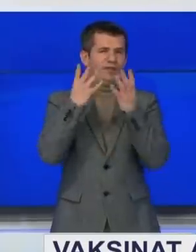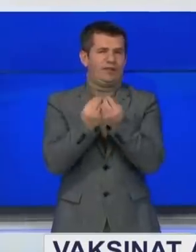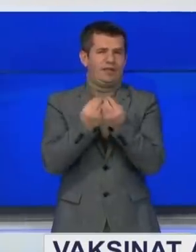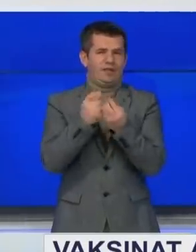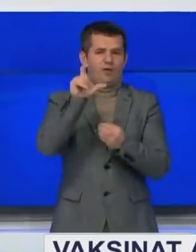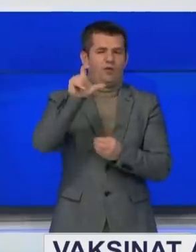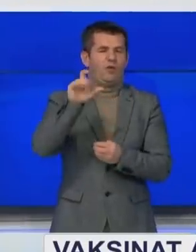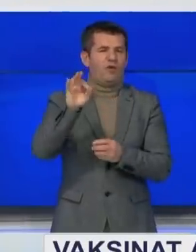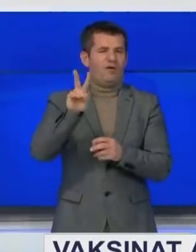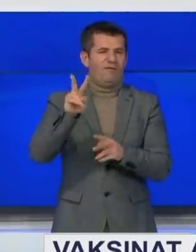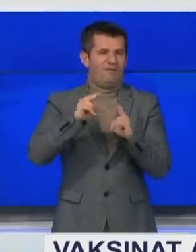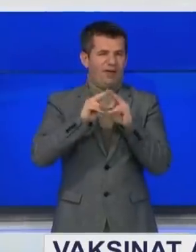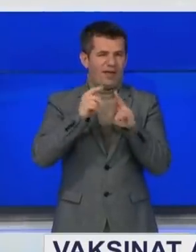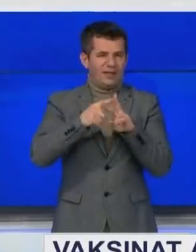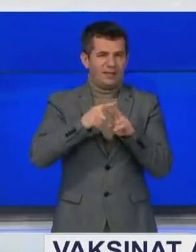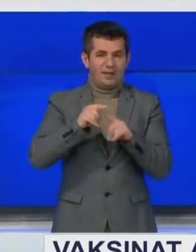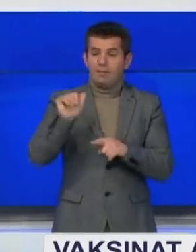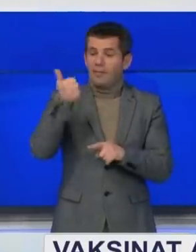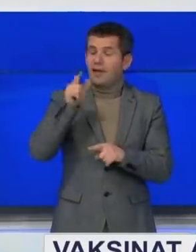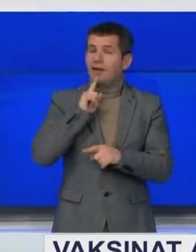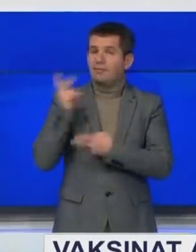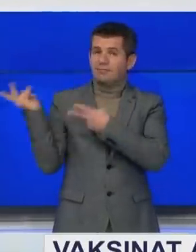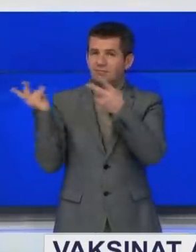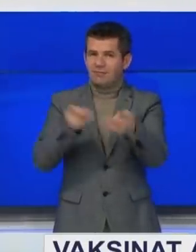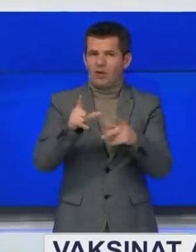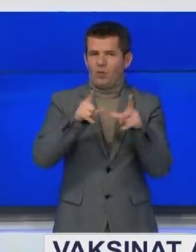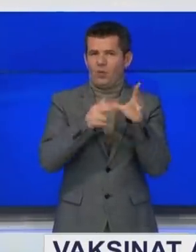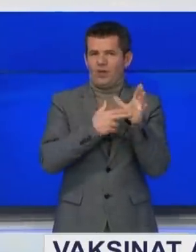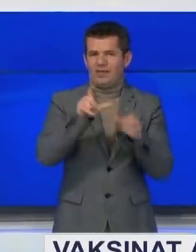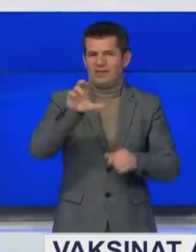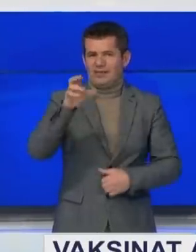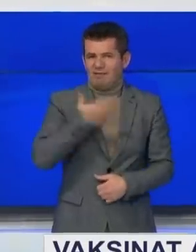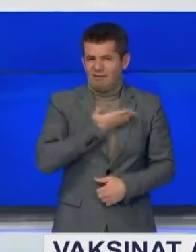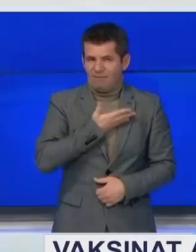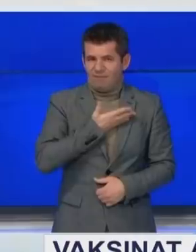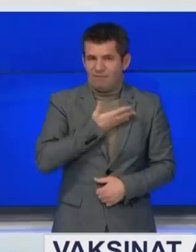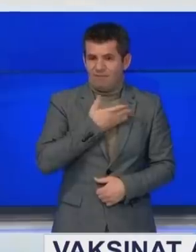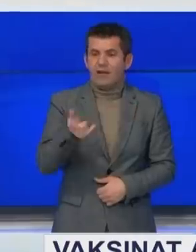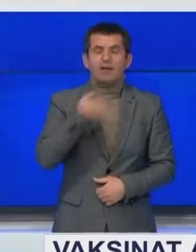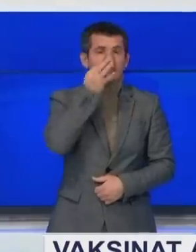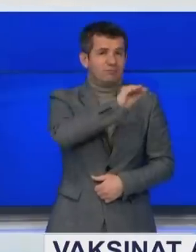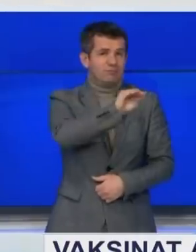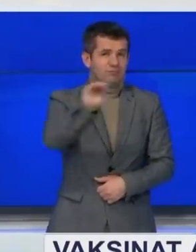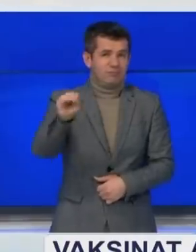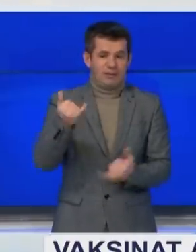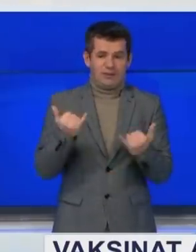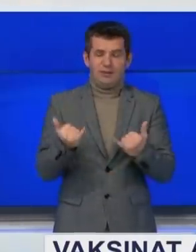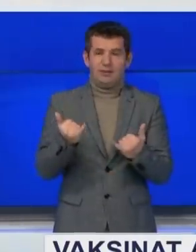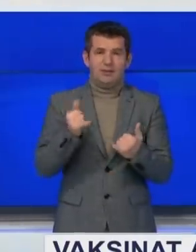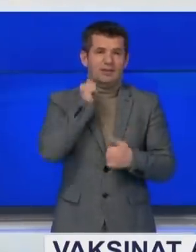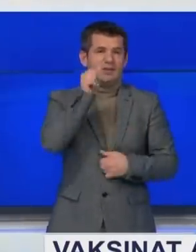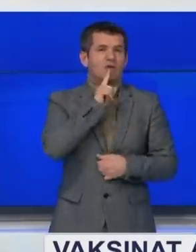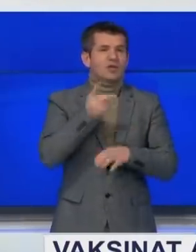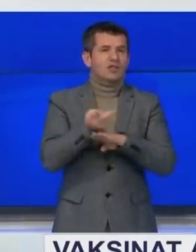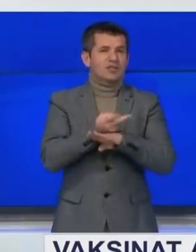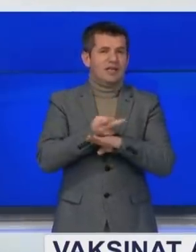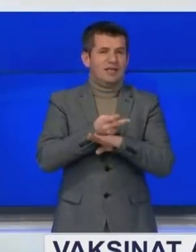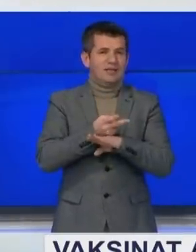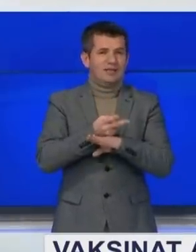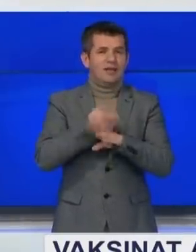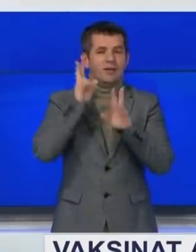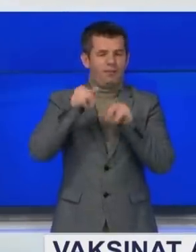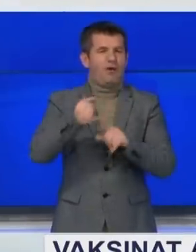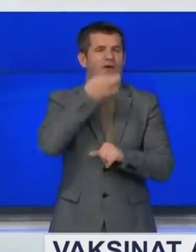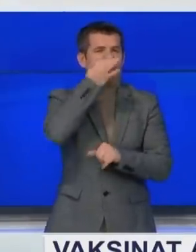COVAX dhe dozat e para në Kosovë dorzohan për mes Unicefit. Unicef ka bërtë ditur se këto dit shtetet përfituese nga COVAX do të